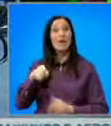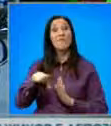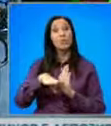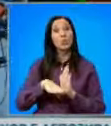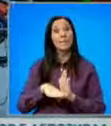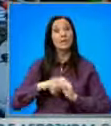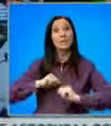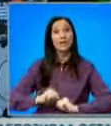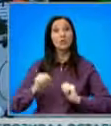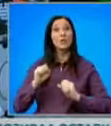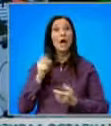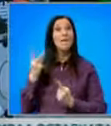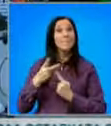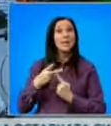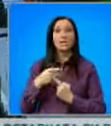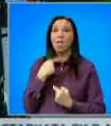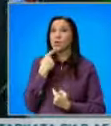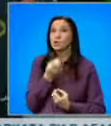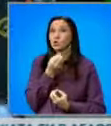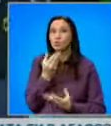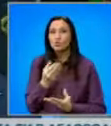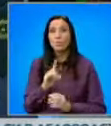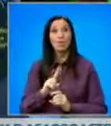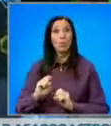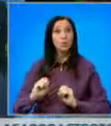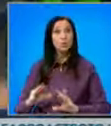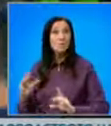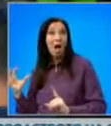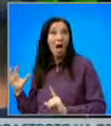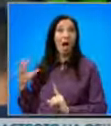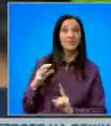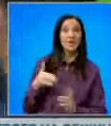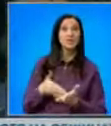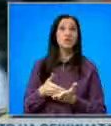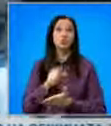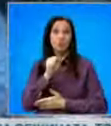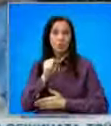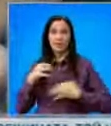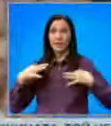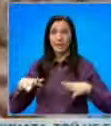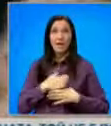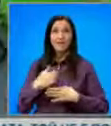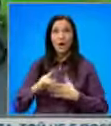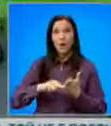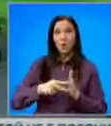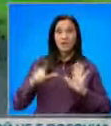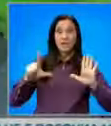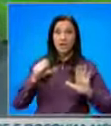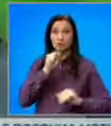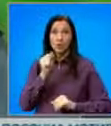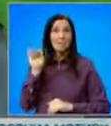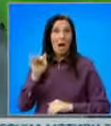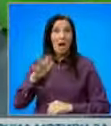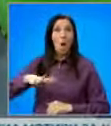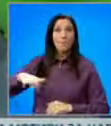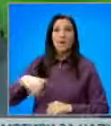на медията нарече случилото се недопустима атака срещу журналистиката и демокрацията. В края на юли най-малко седем журналисти станаха обект